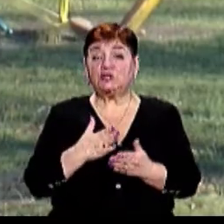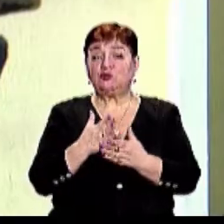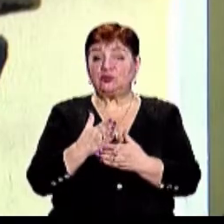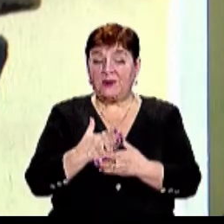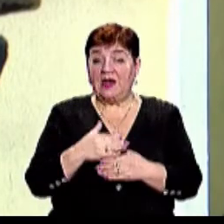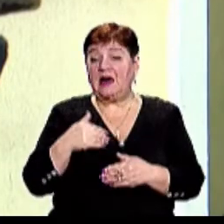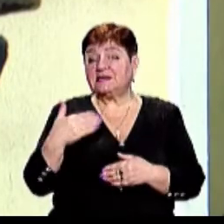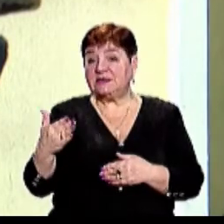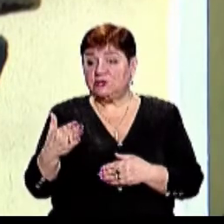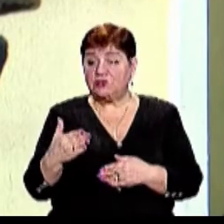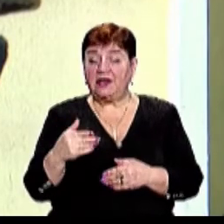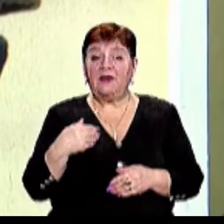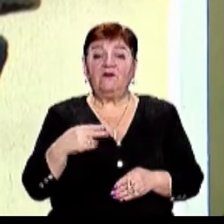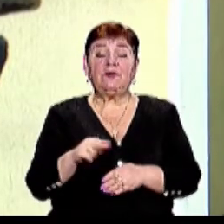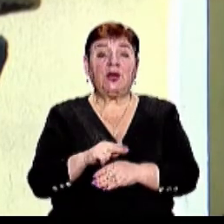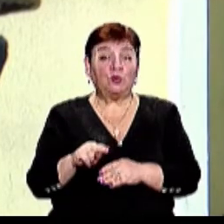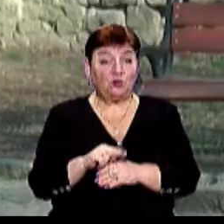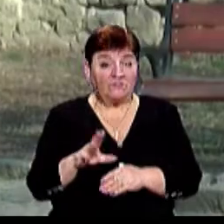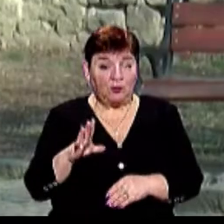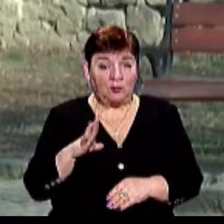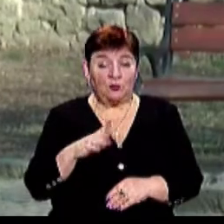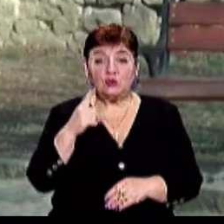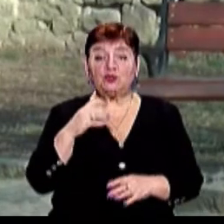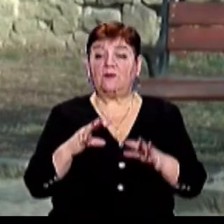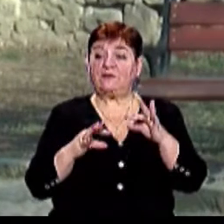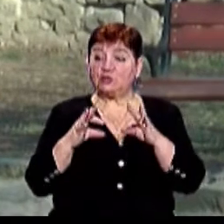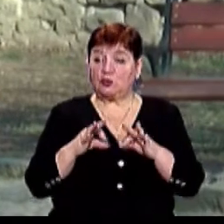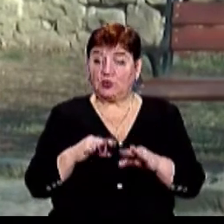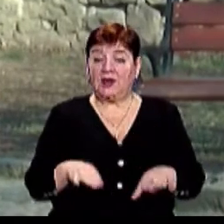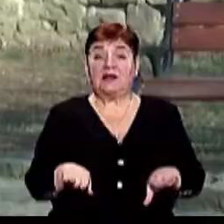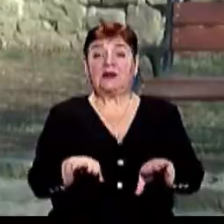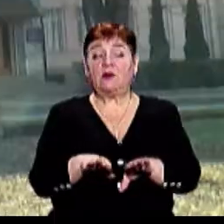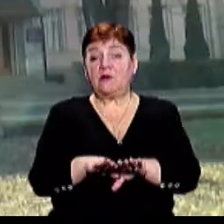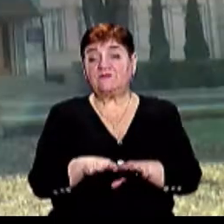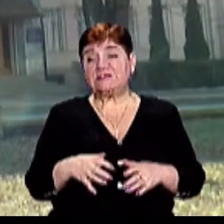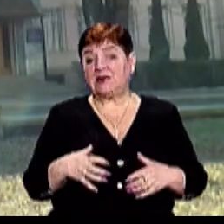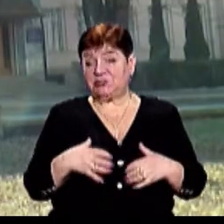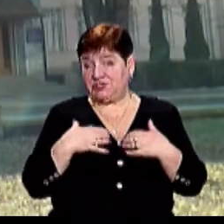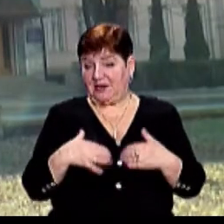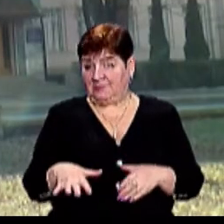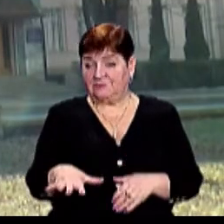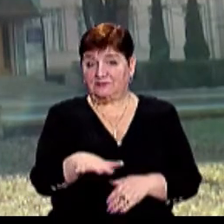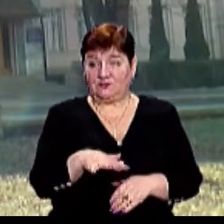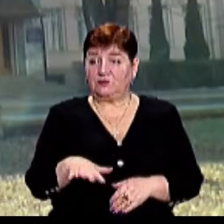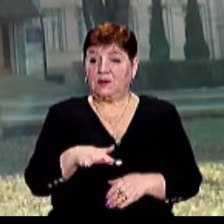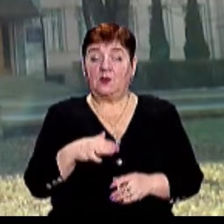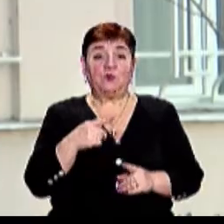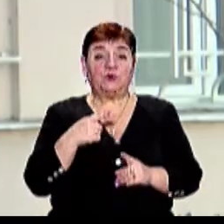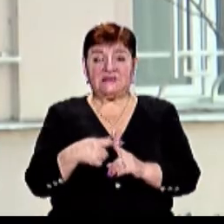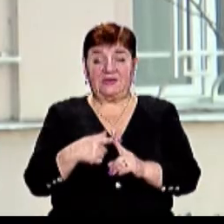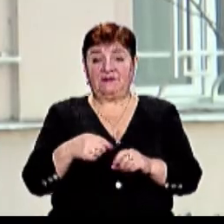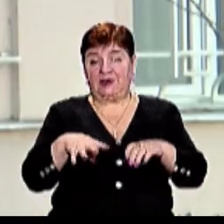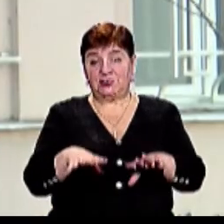А з іншої стороні на вулиці Ракурці у нас відремонтована споруда «Солене гнезо» Тому я думаю, що в рамках історичного револю це буде абсолютно позитивне